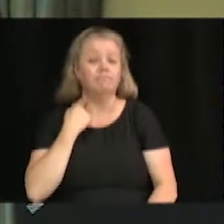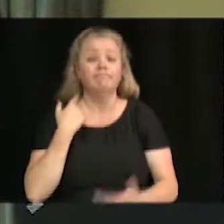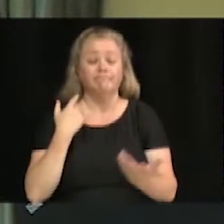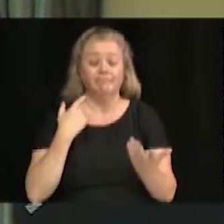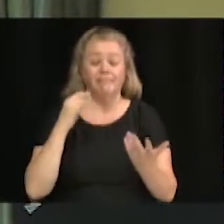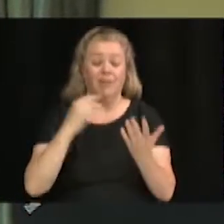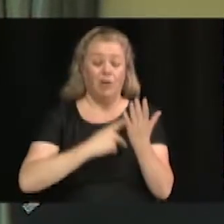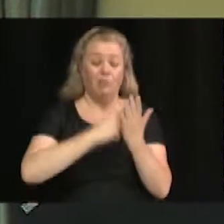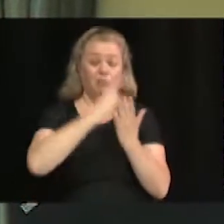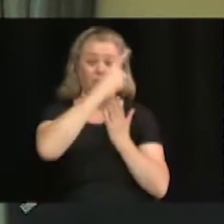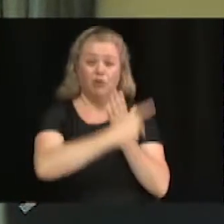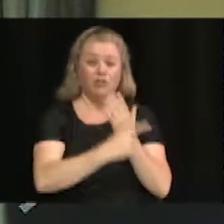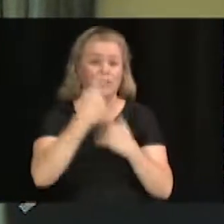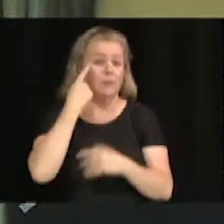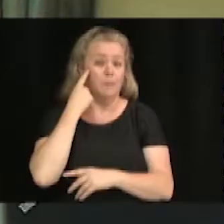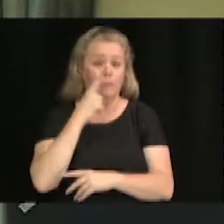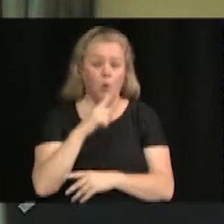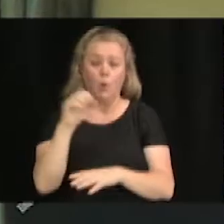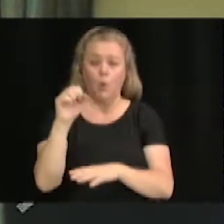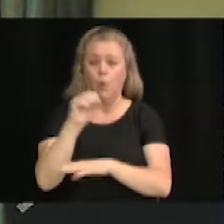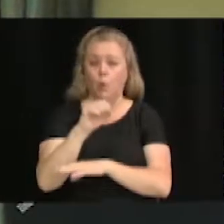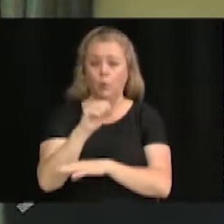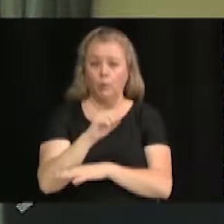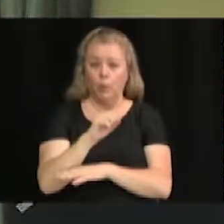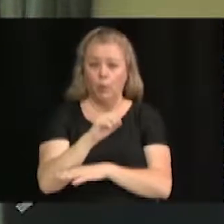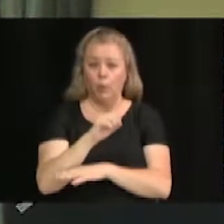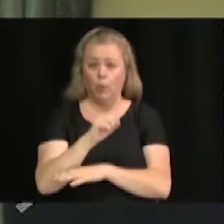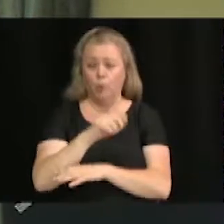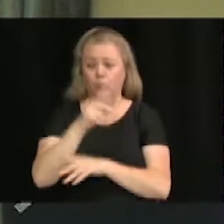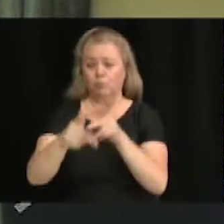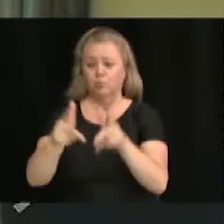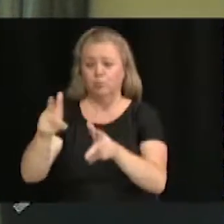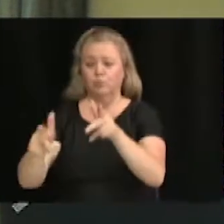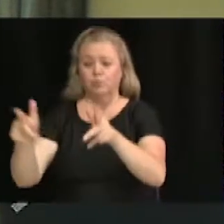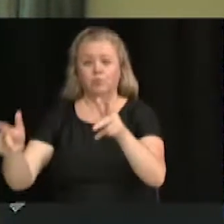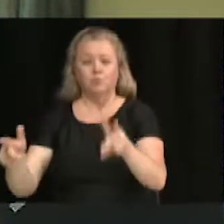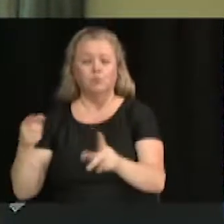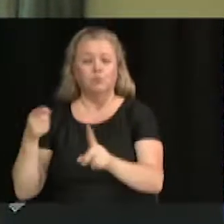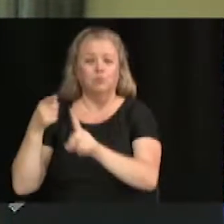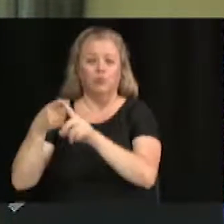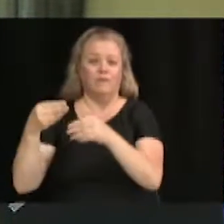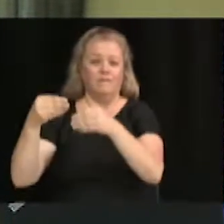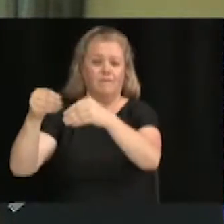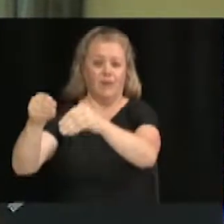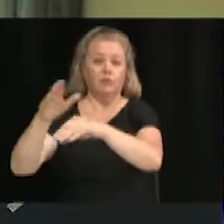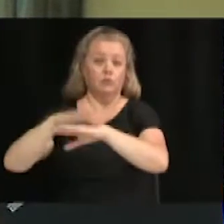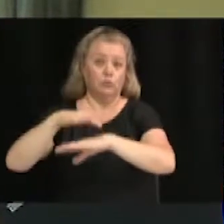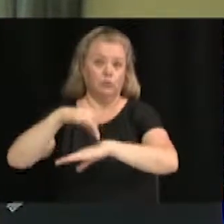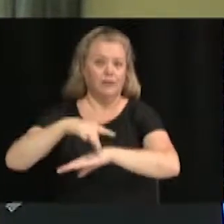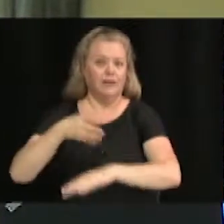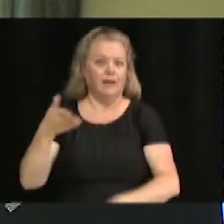l'entreposage de véhicules automobiles aux fins de vente sur le terrain du 7 à 9, route Boucher.